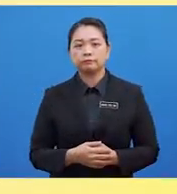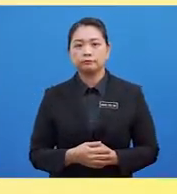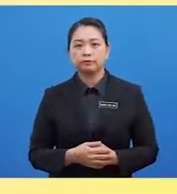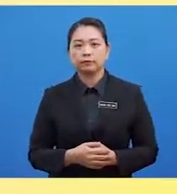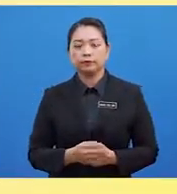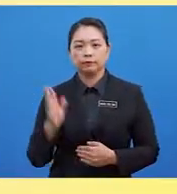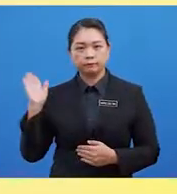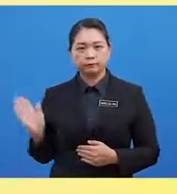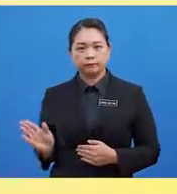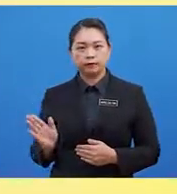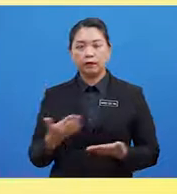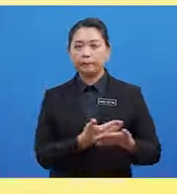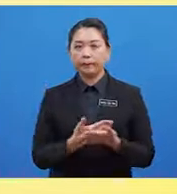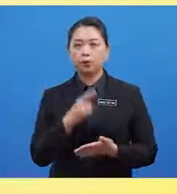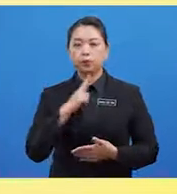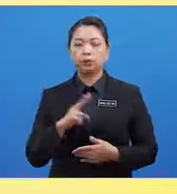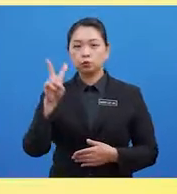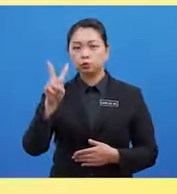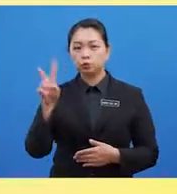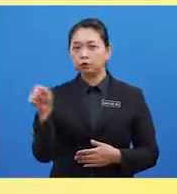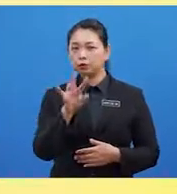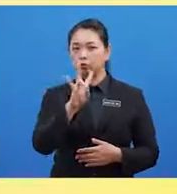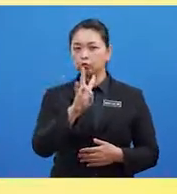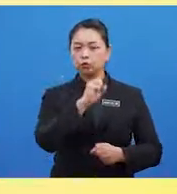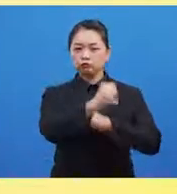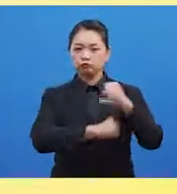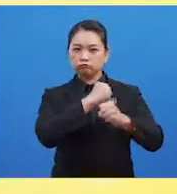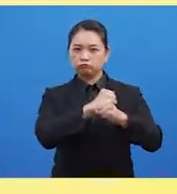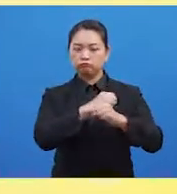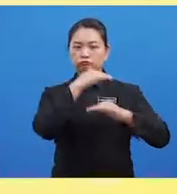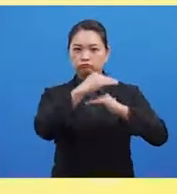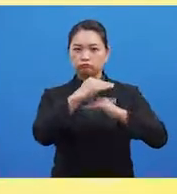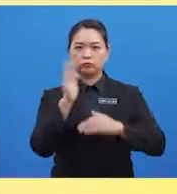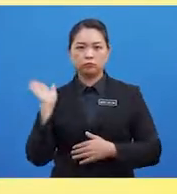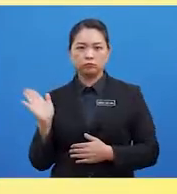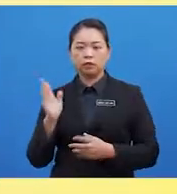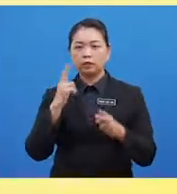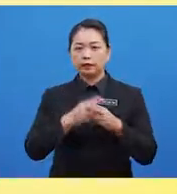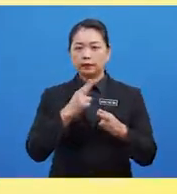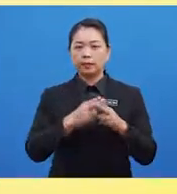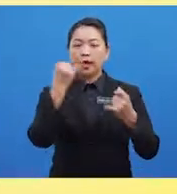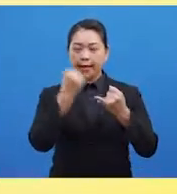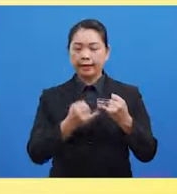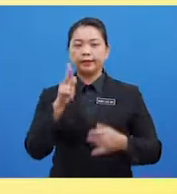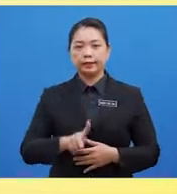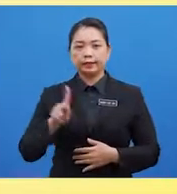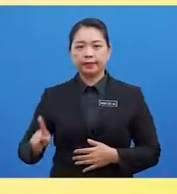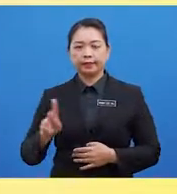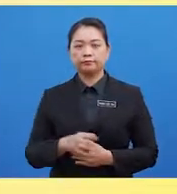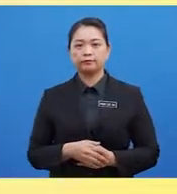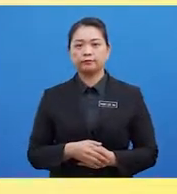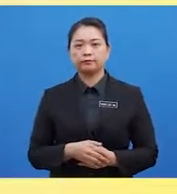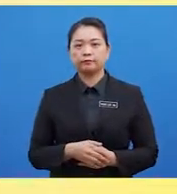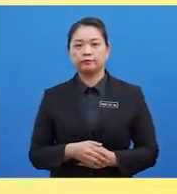Bayi Berpusia Antara 2 Hingga 7 Tahun Peringkat Ini Dinamakan Peringkat Akhir Kanak Kanak